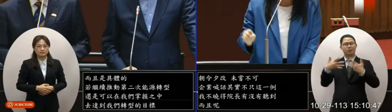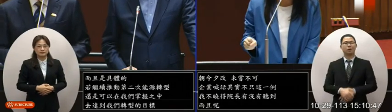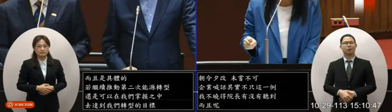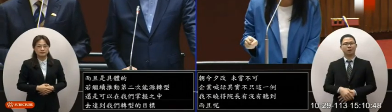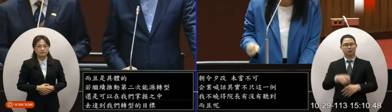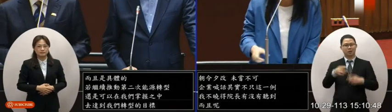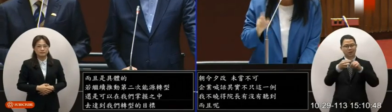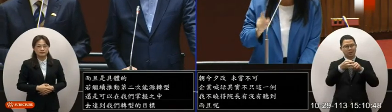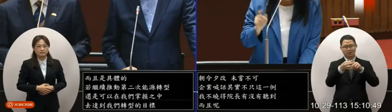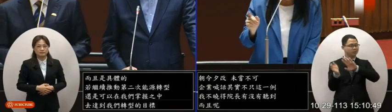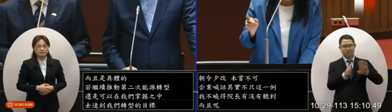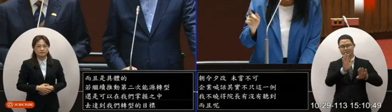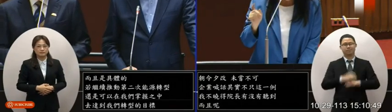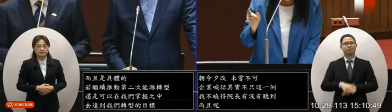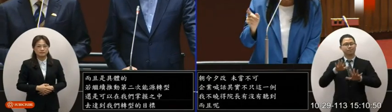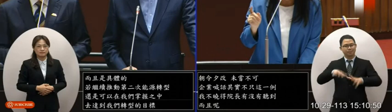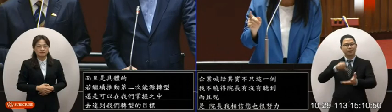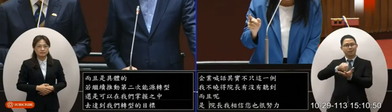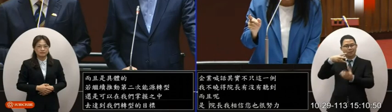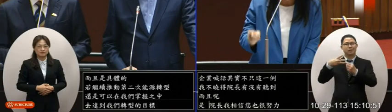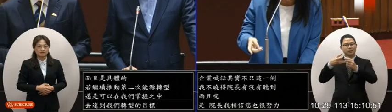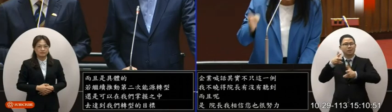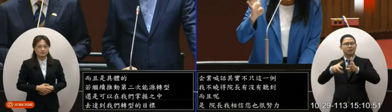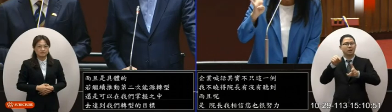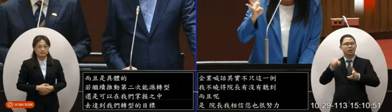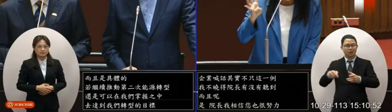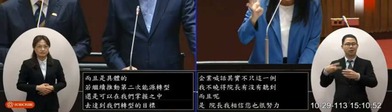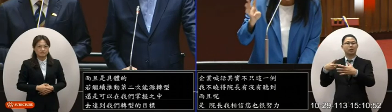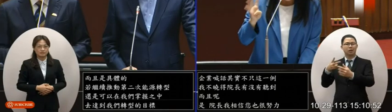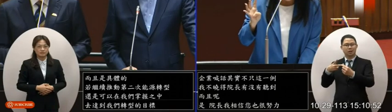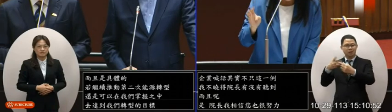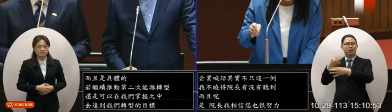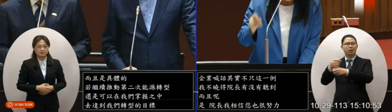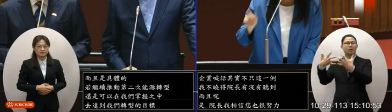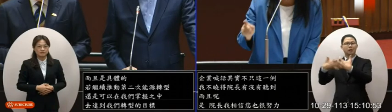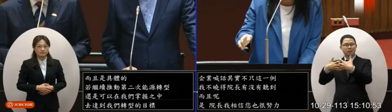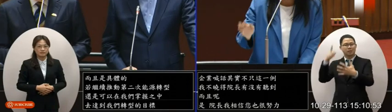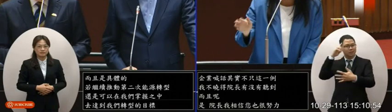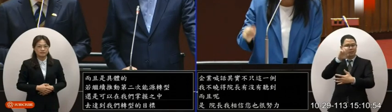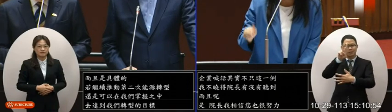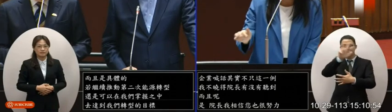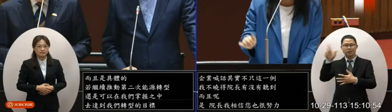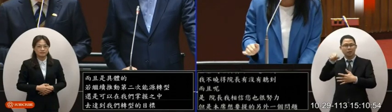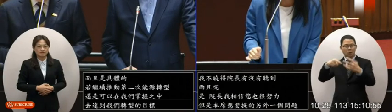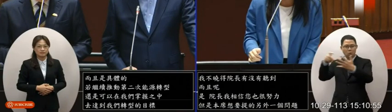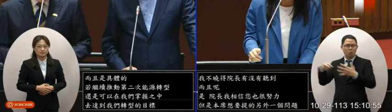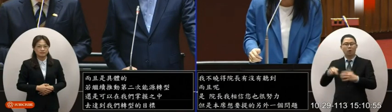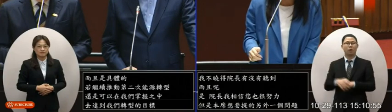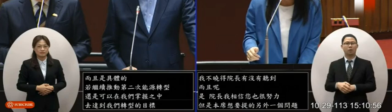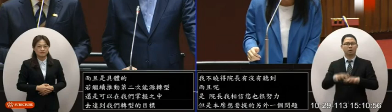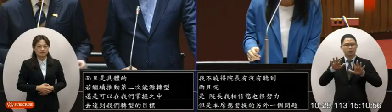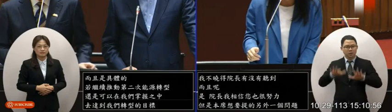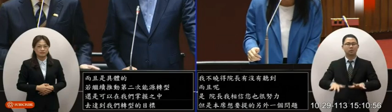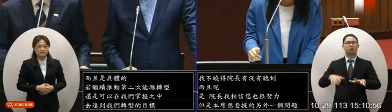錢就沒有關係囉現在核三場的二號機在稅修41天的稅修實際上我們台灣目前已經達